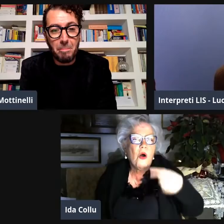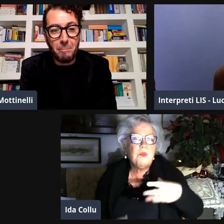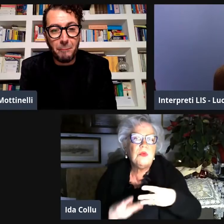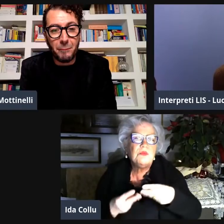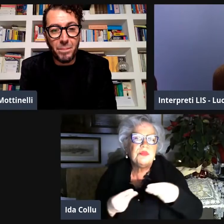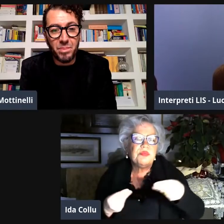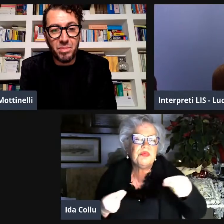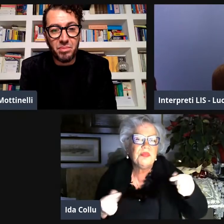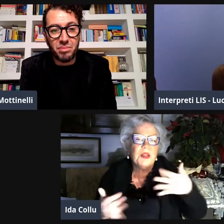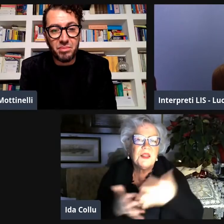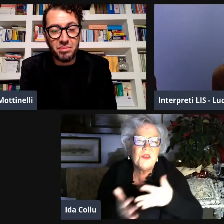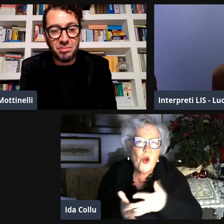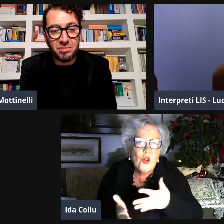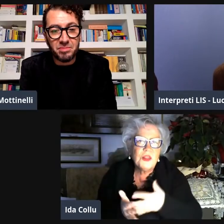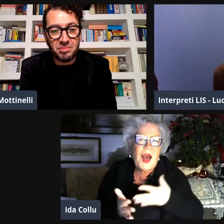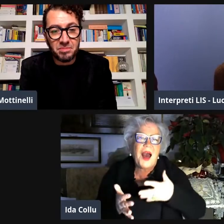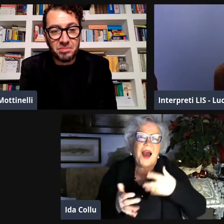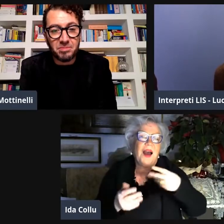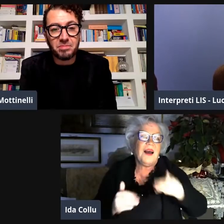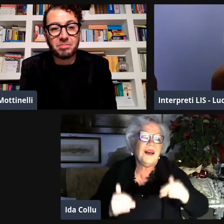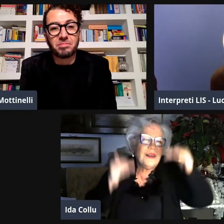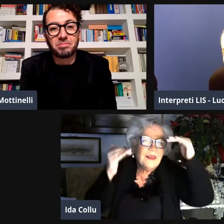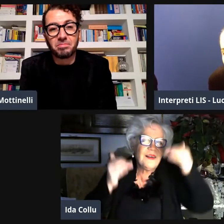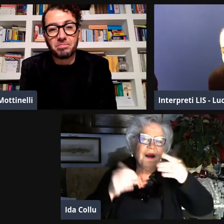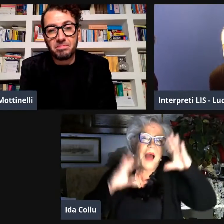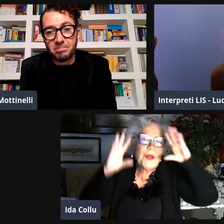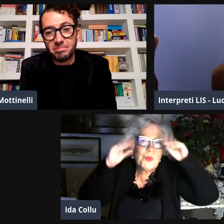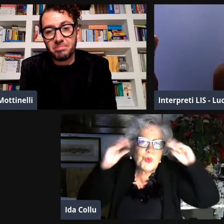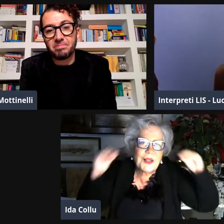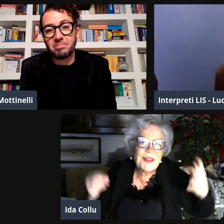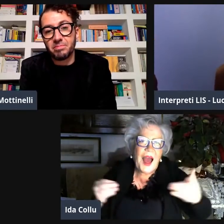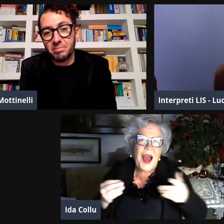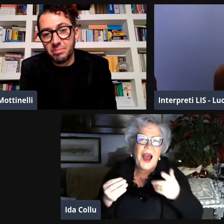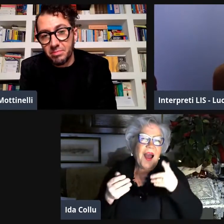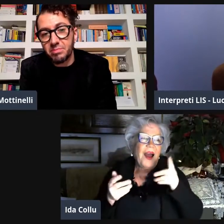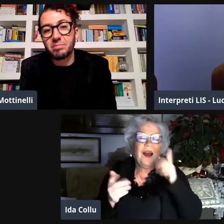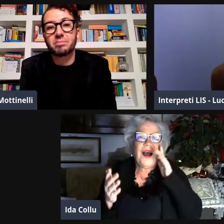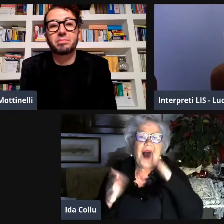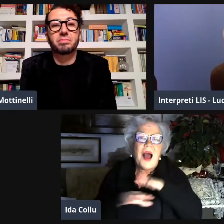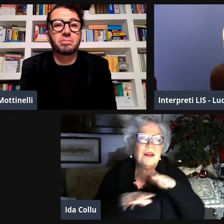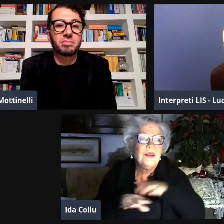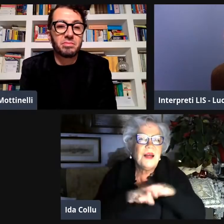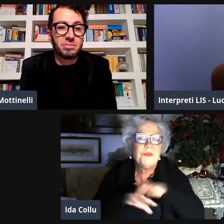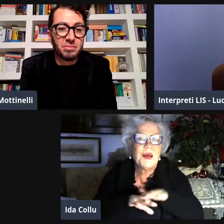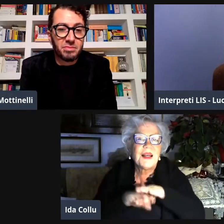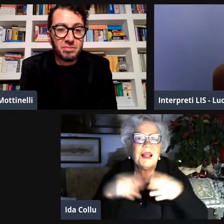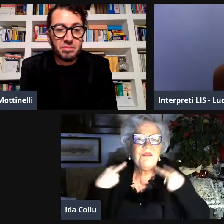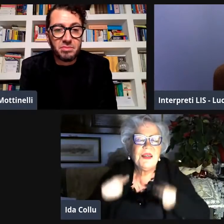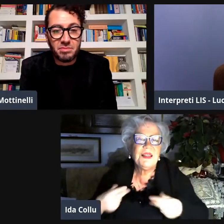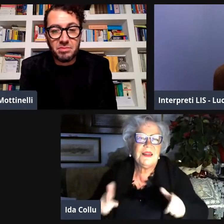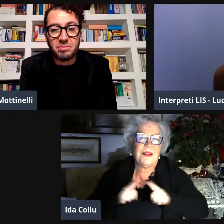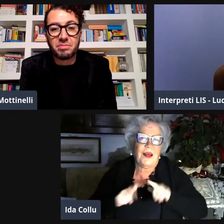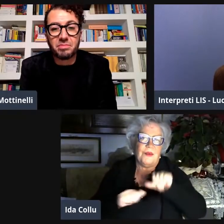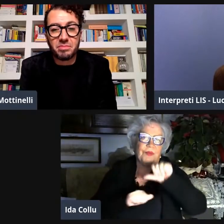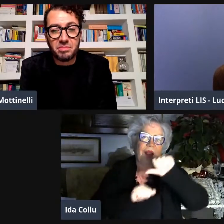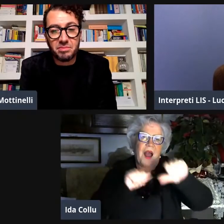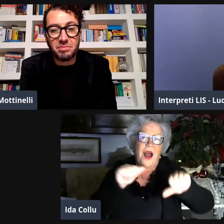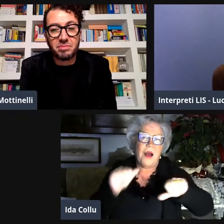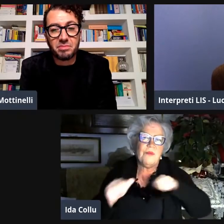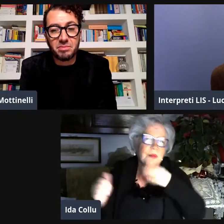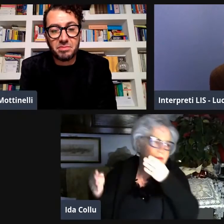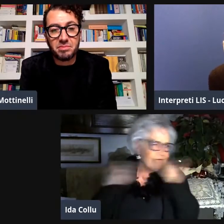ballare. E poi in realtà per tutte le difficoltà date dalla crescita, dalla maturazione